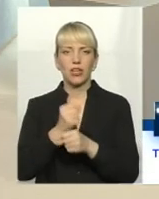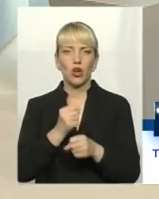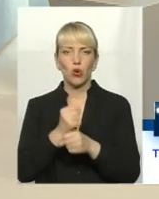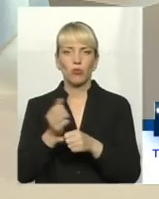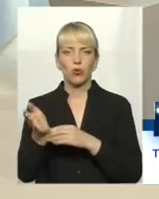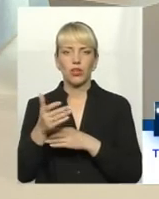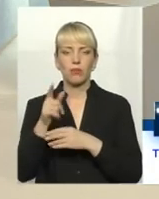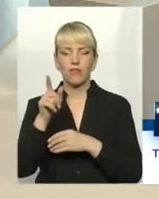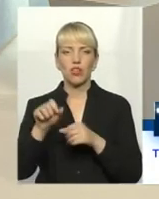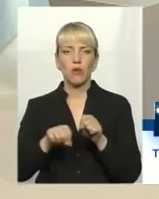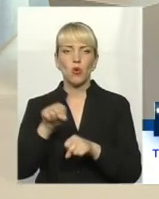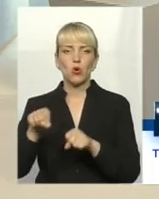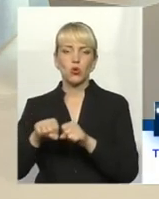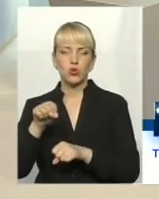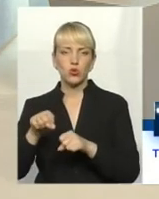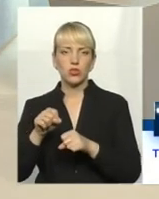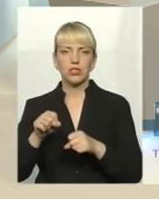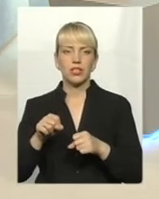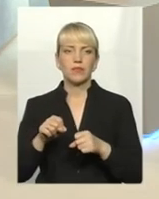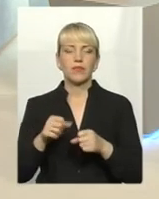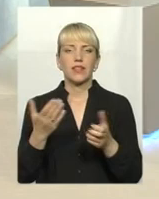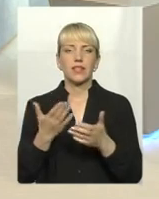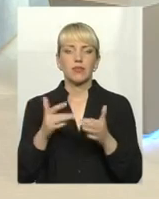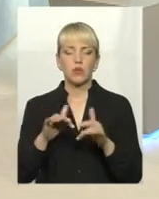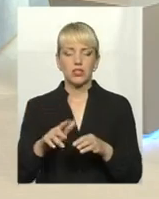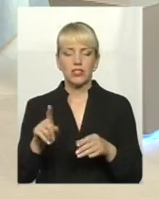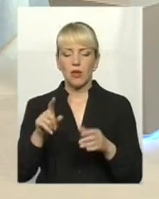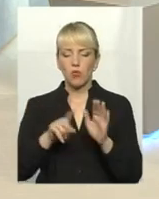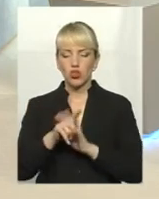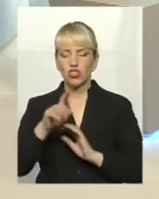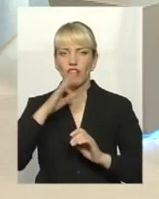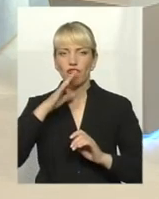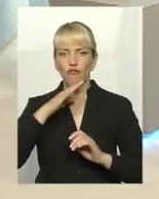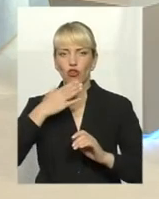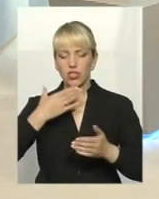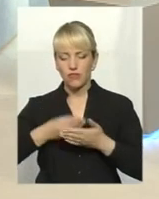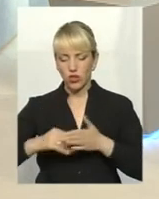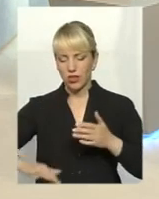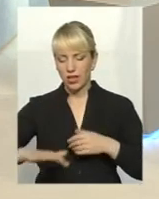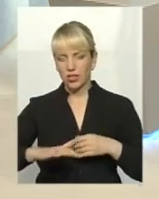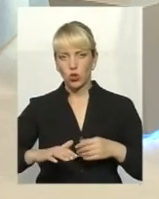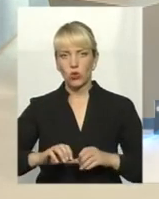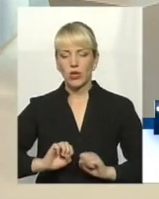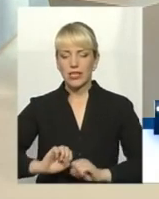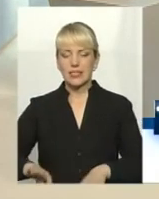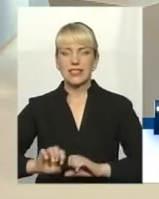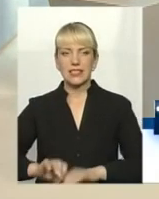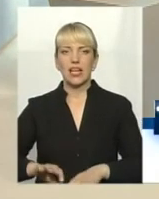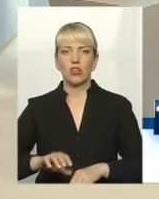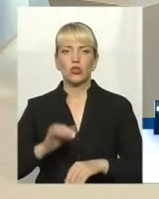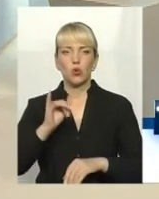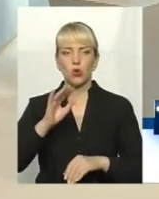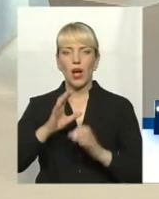яким чином світ, глигічний процес і починають води зі своєї території скидати у зливову каналізацію.